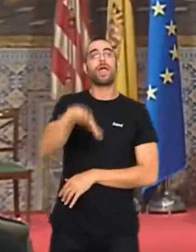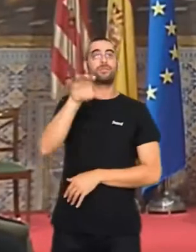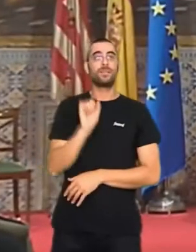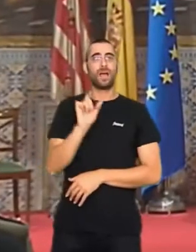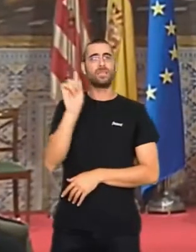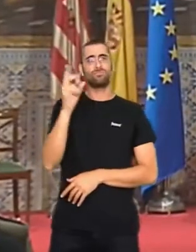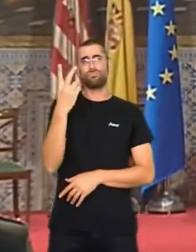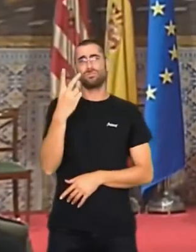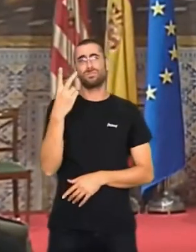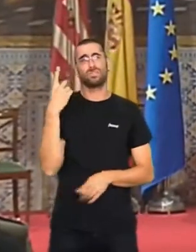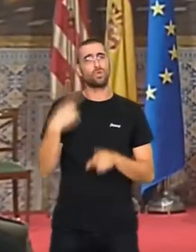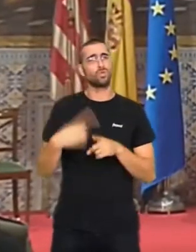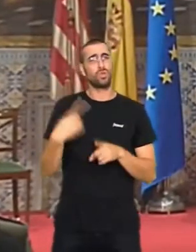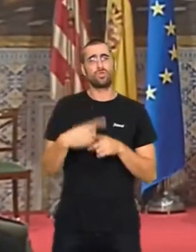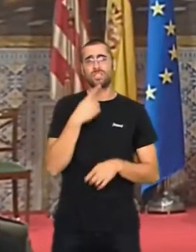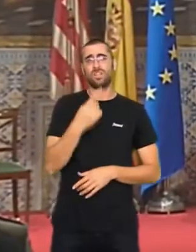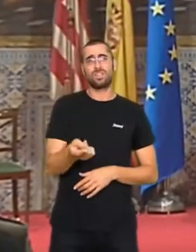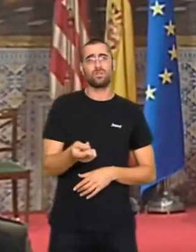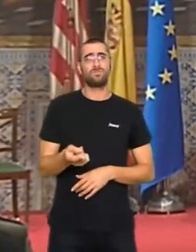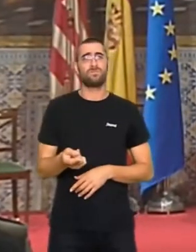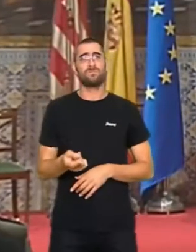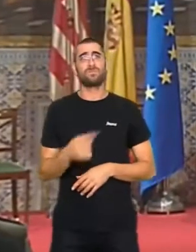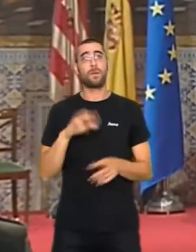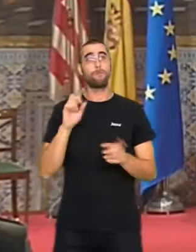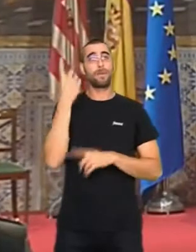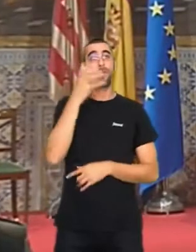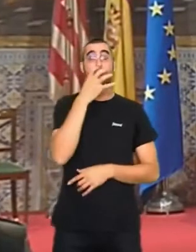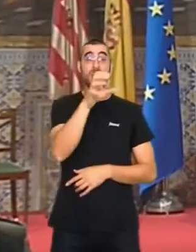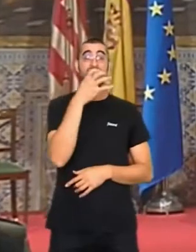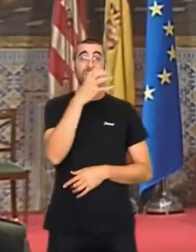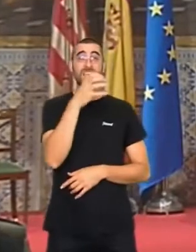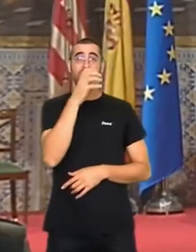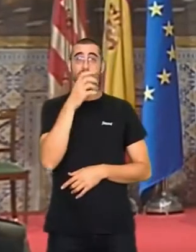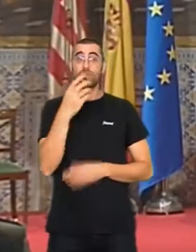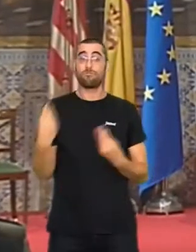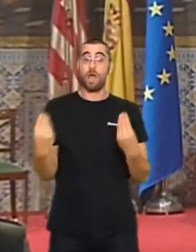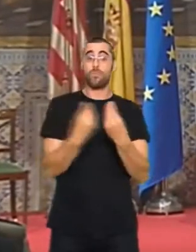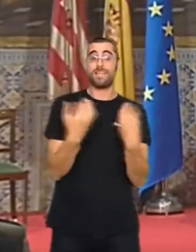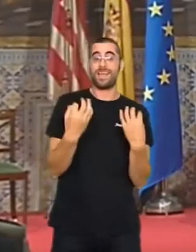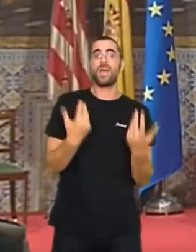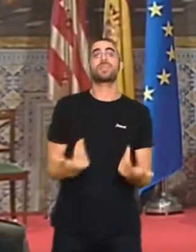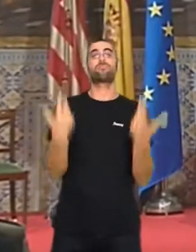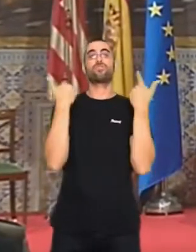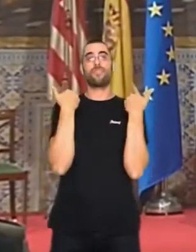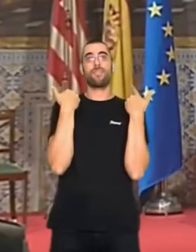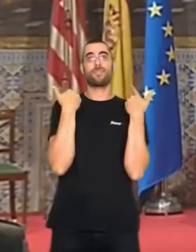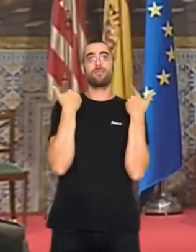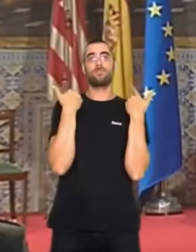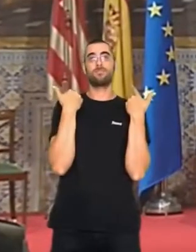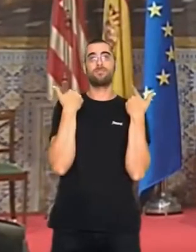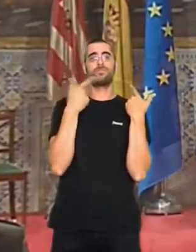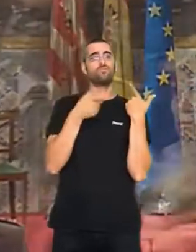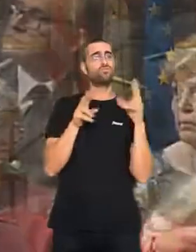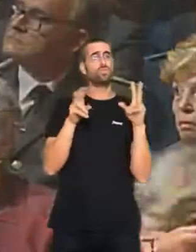subratio dos aspectes en aquest itinerari. Primer, que la reivindicació ha'anar acompanyada de responsabilitat. És una qüestió